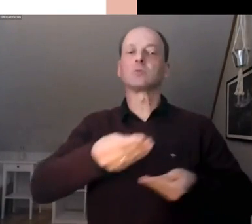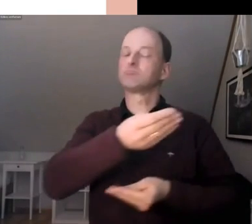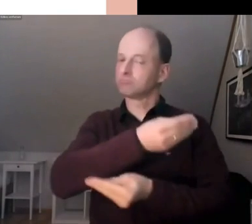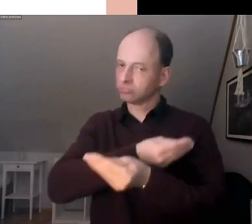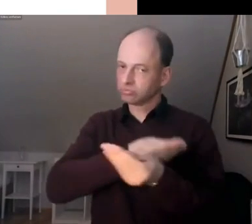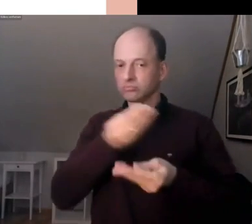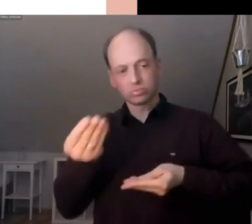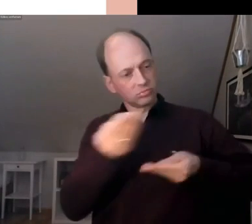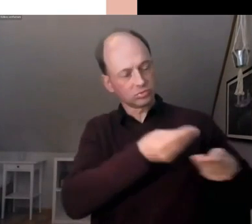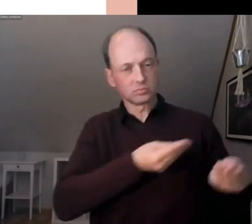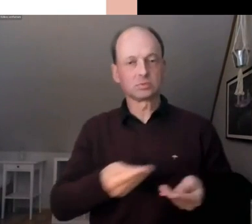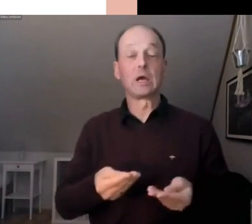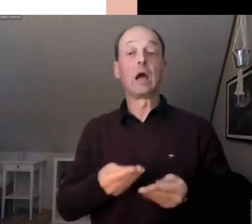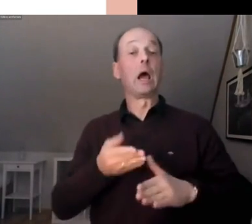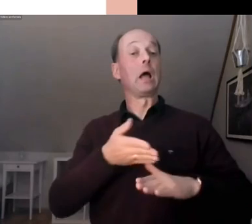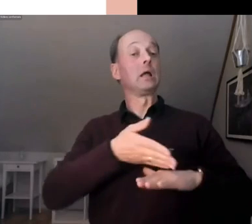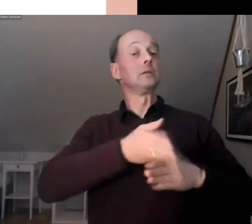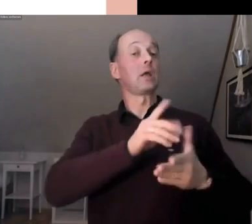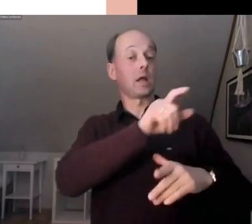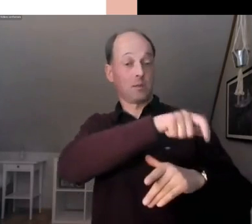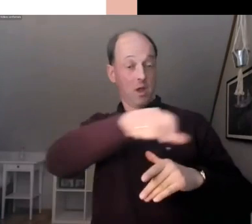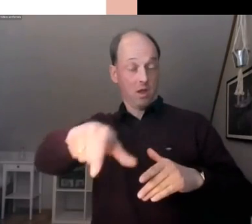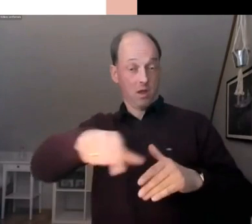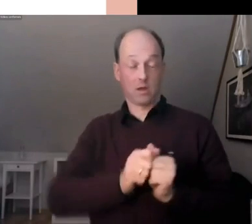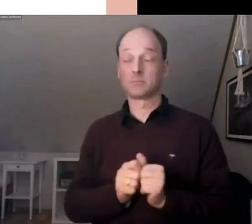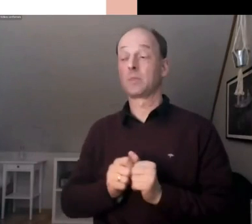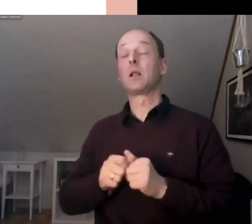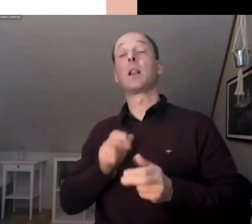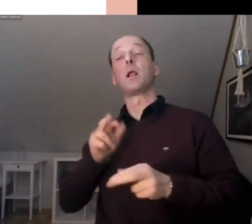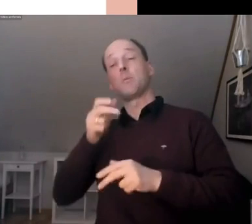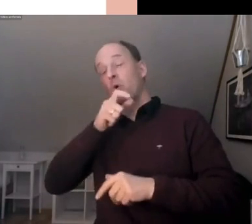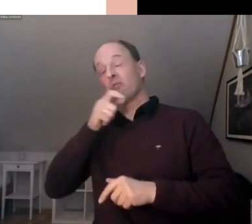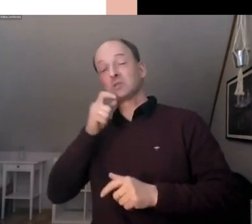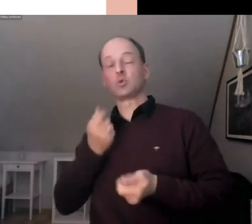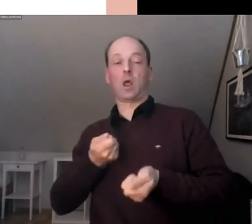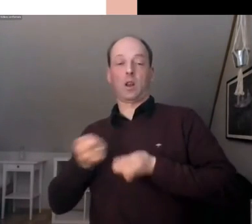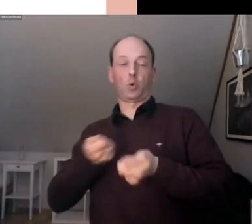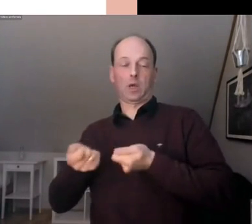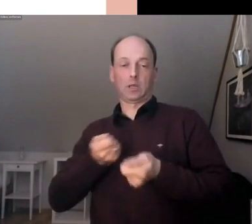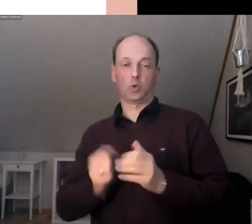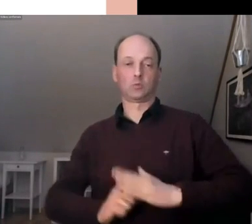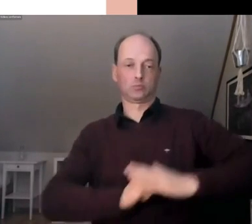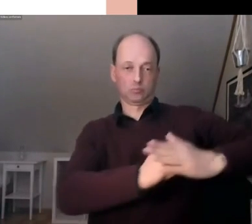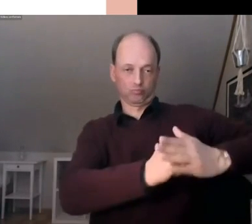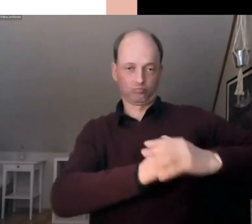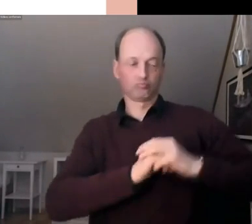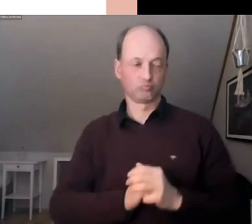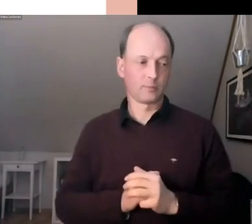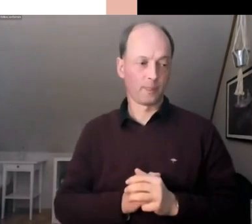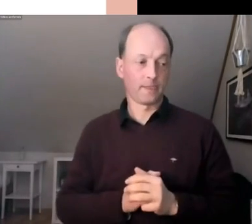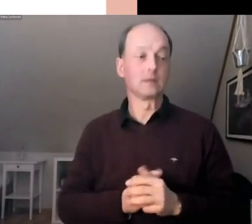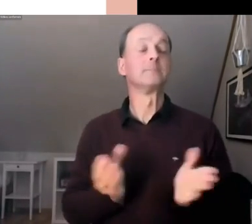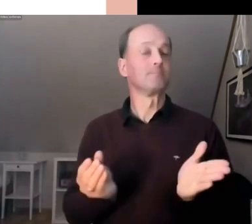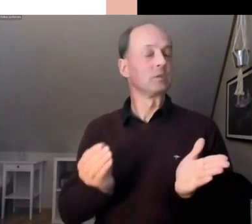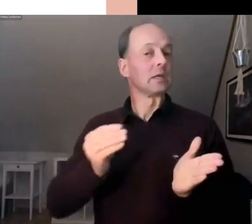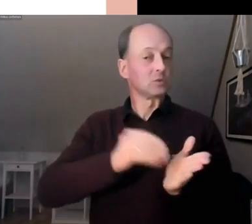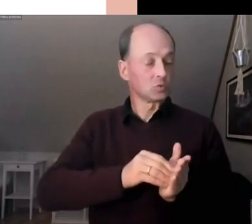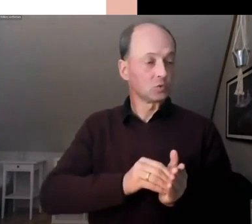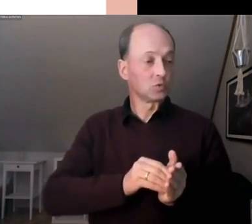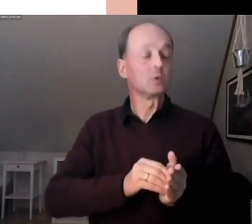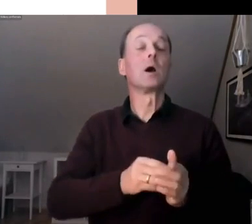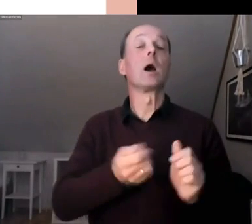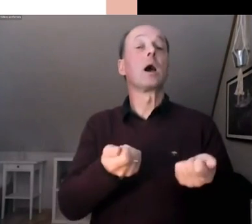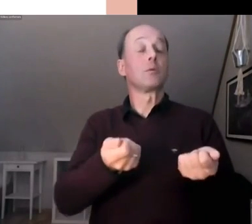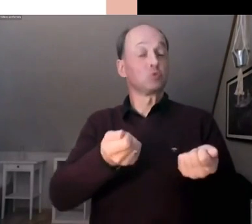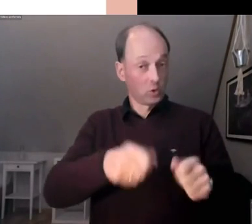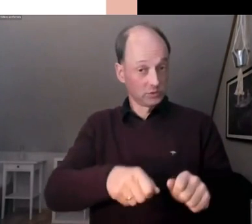von professionellen ModeratorInnen unterstützt. Und zu guter Letzt übergibt der BürgerInnenrat